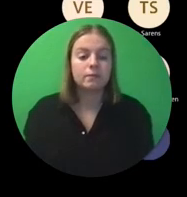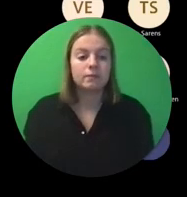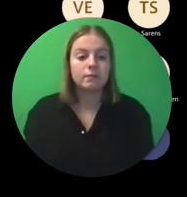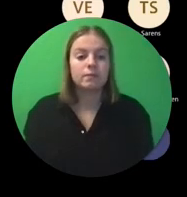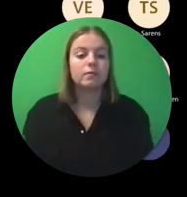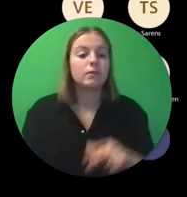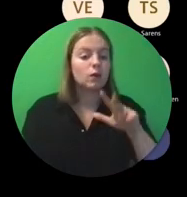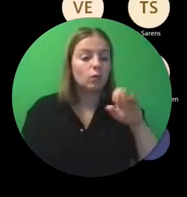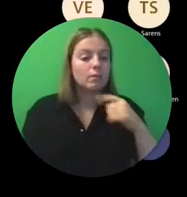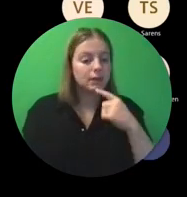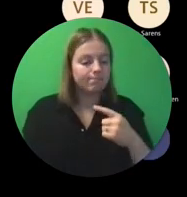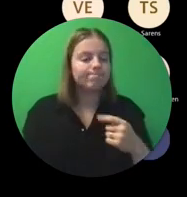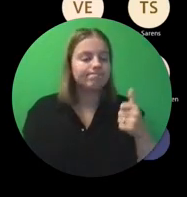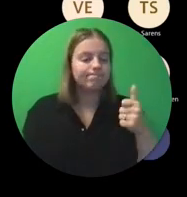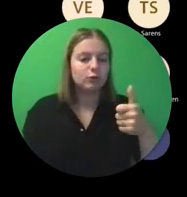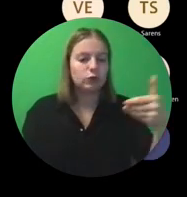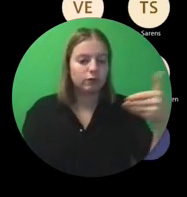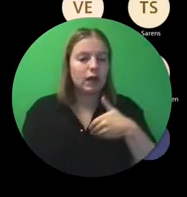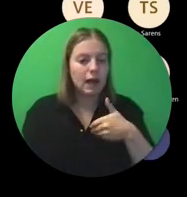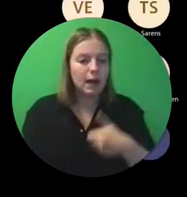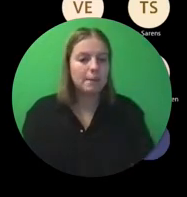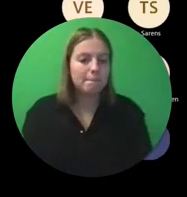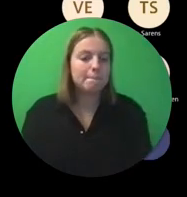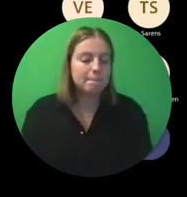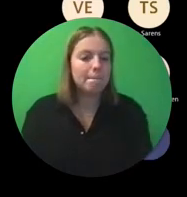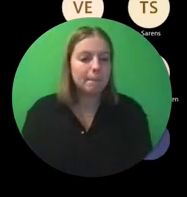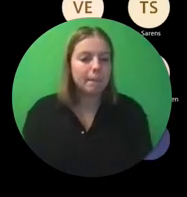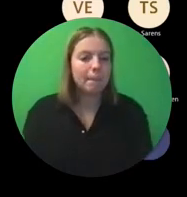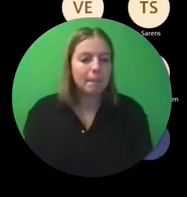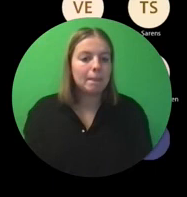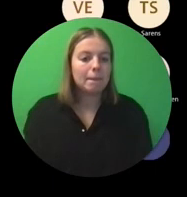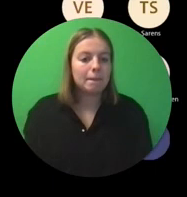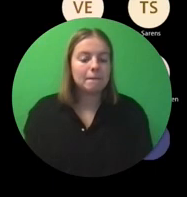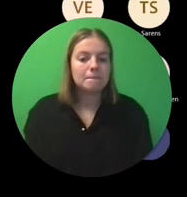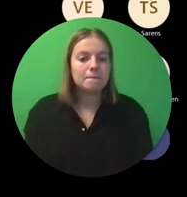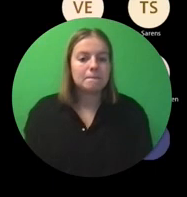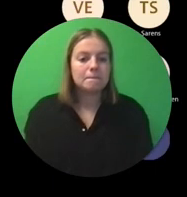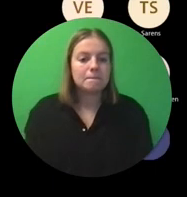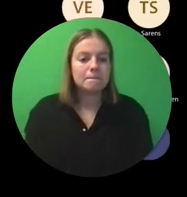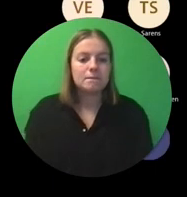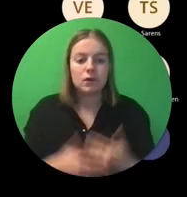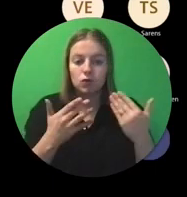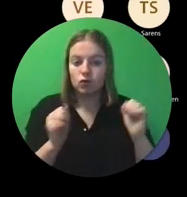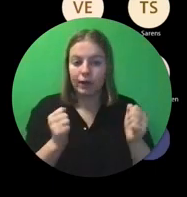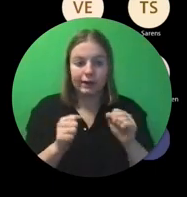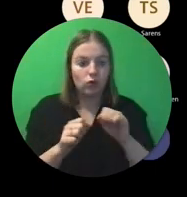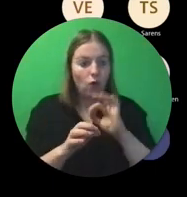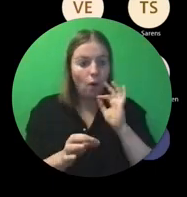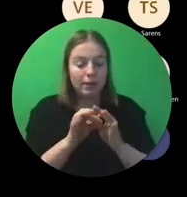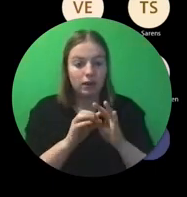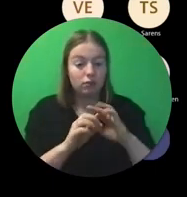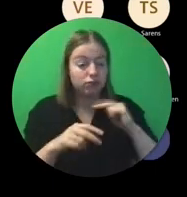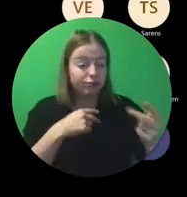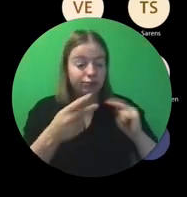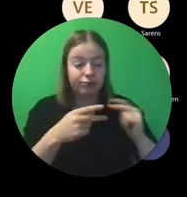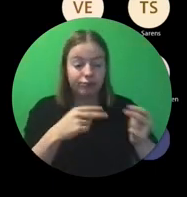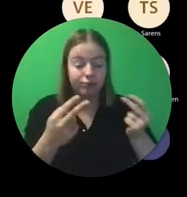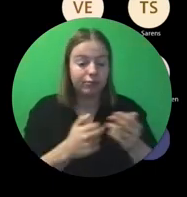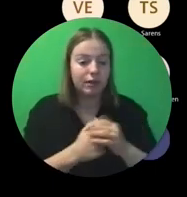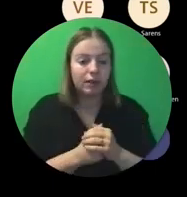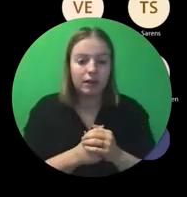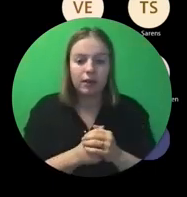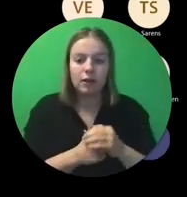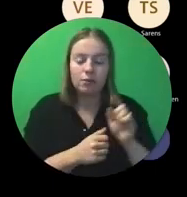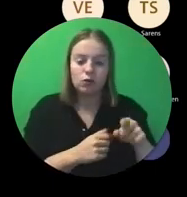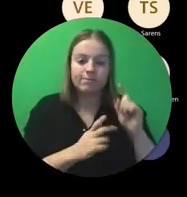Ja, ik vind dat een hele goede vraag hoor. Ik bedoel, en het zal u misschien niet verwonderen dat ik daar nu ook niet direct ga op antwoorden. Daar